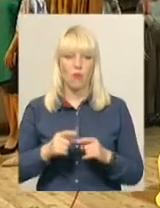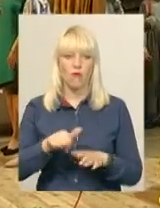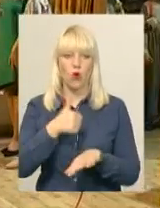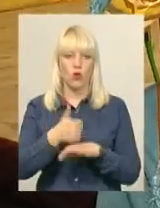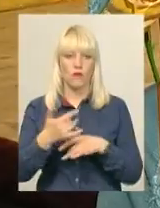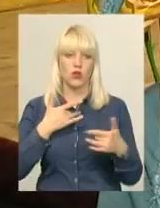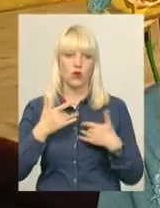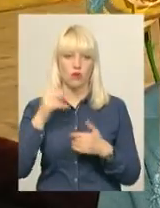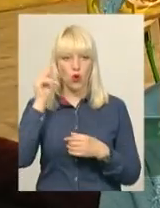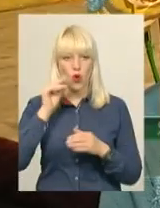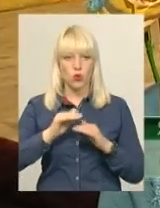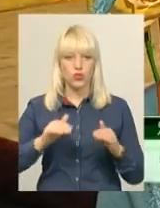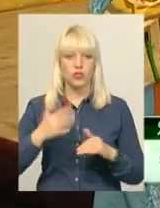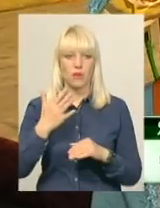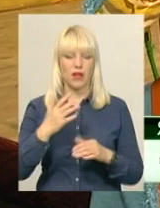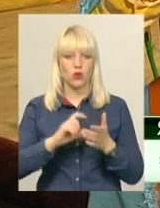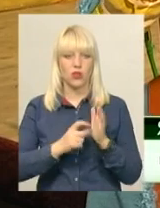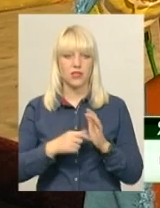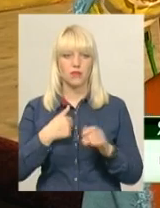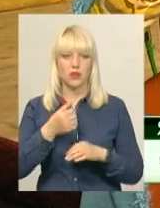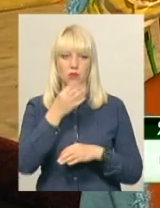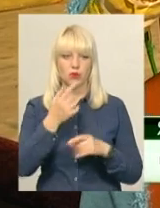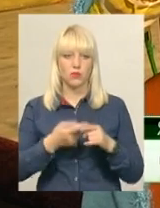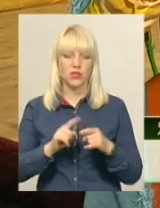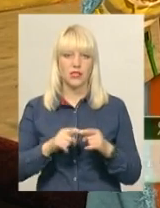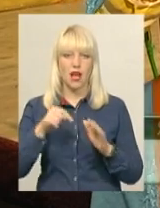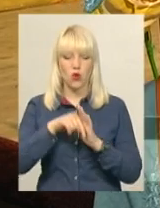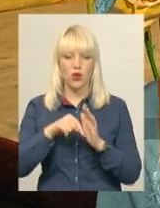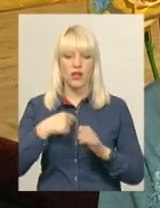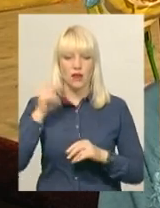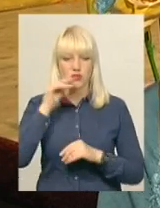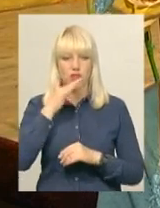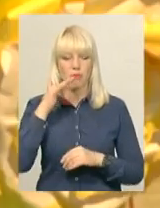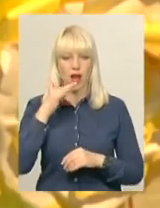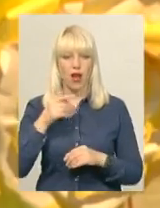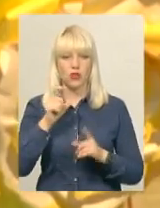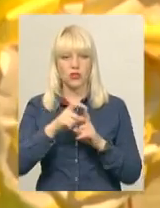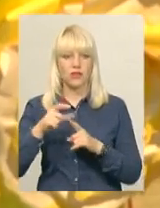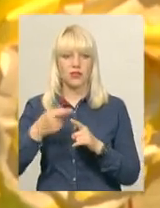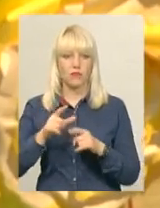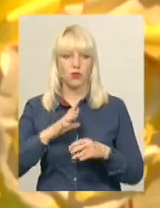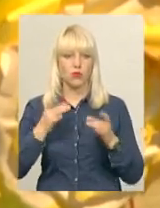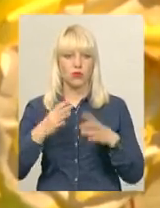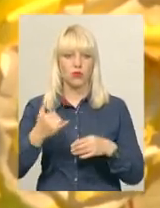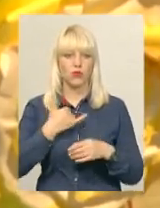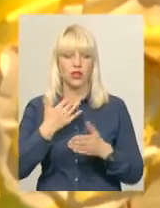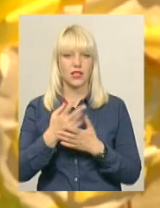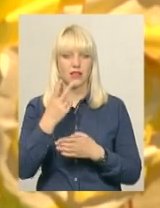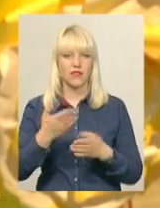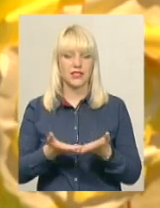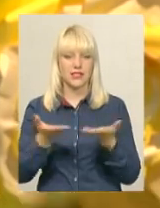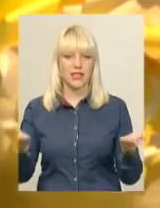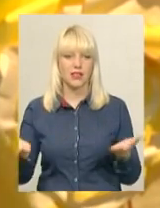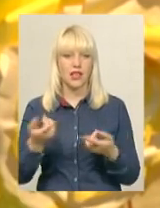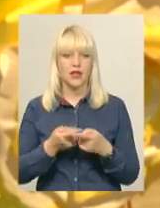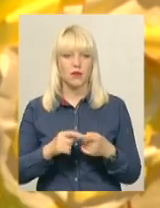-го класу. Мені дуже подобається ця роль, я вчила багато слів, це було дуже просто. В нас є дві сцени і ми з